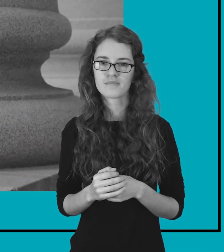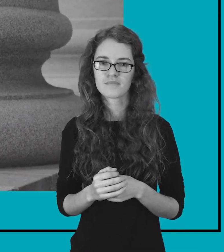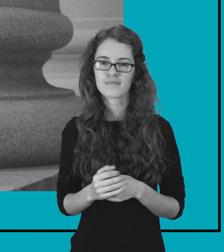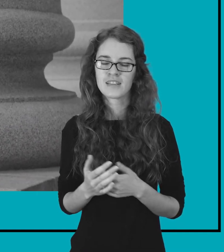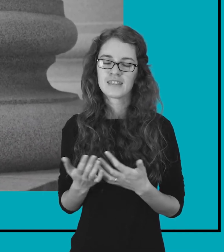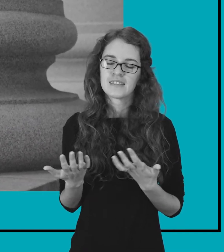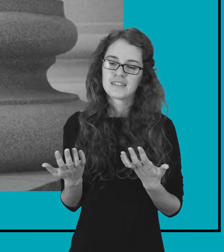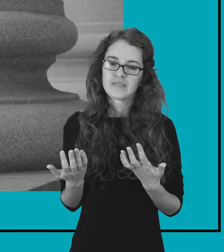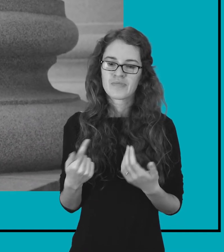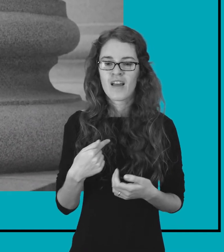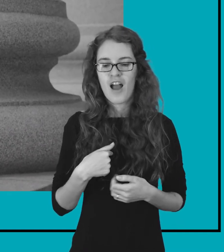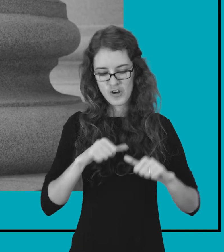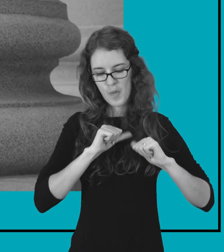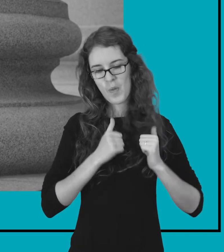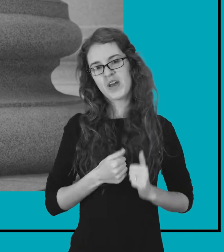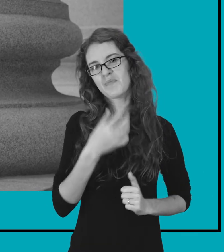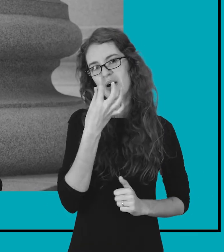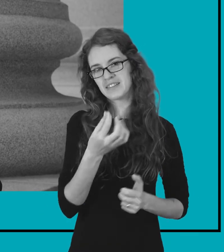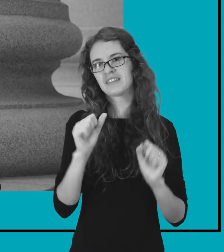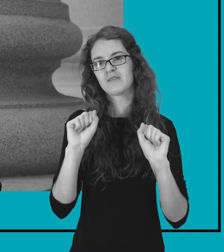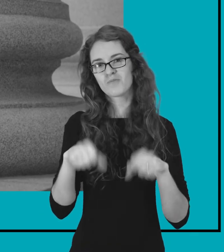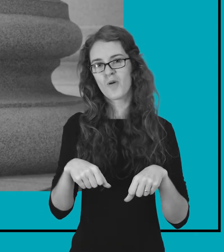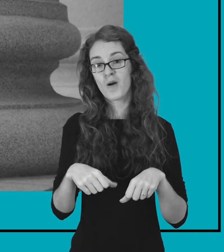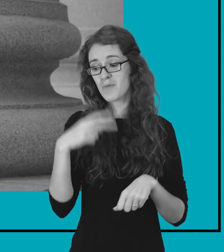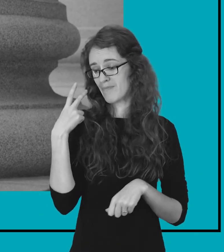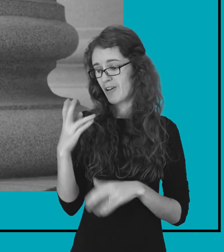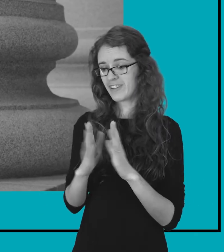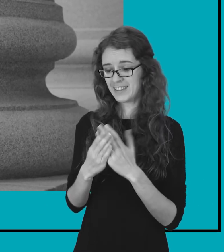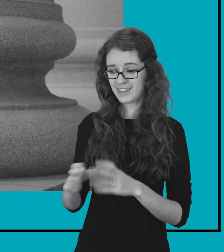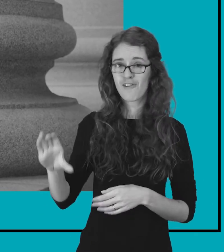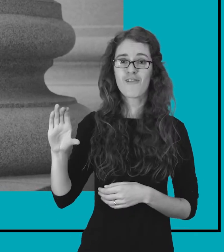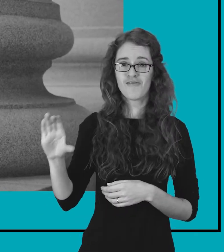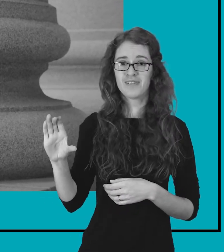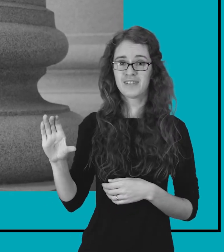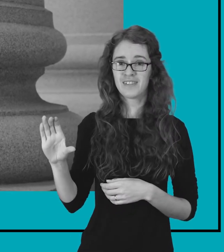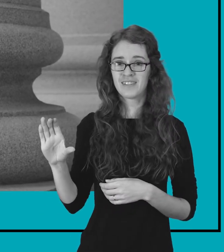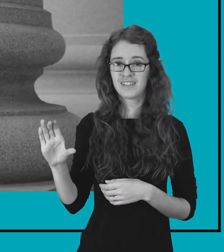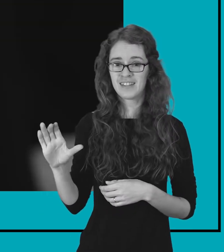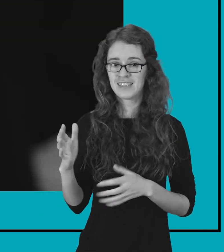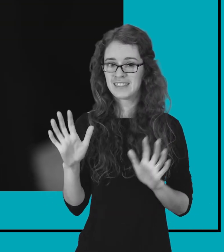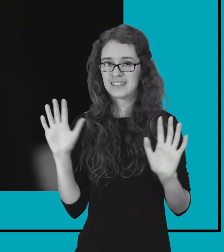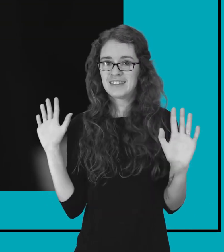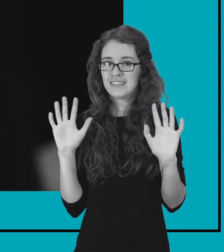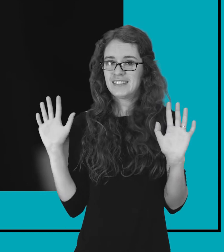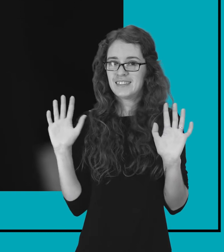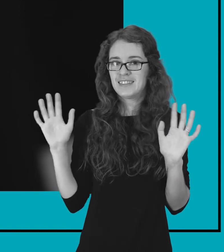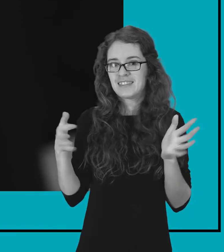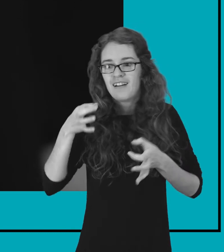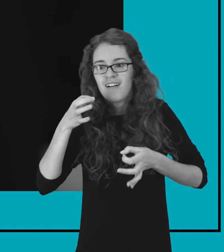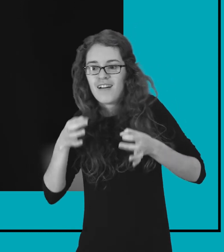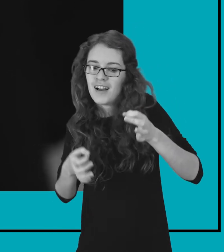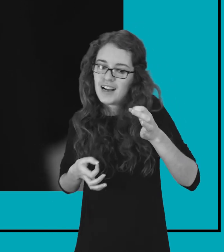Tai aš tikrai nuošėdžiai pasakysiu, aš kaip pamatau tokio storio knygą, aš labai ilgai